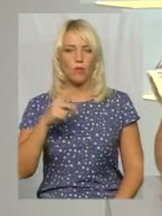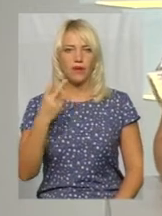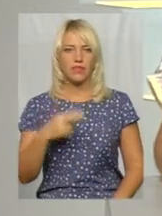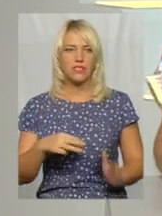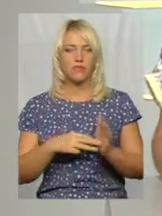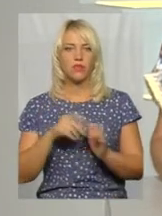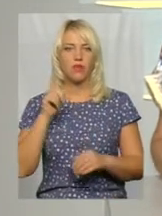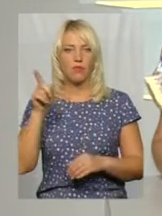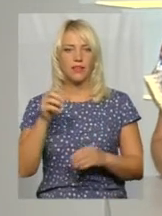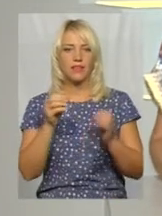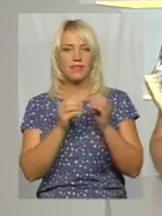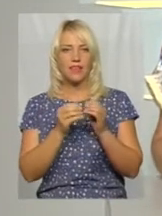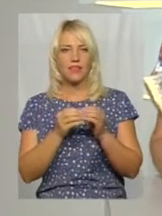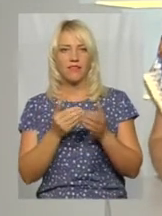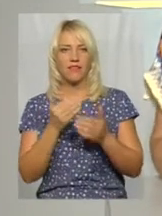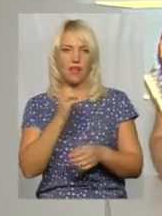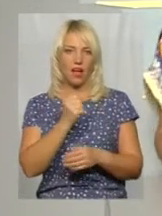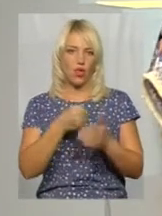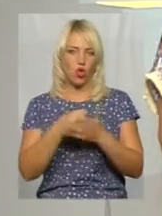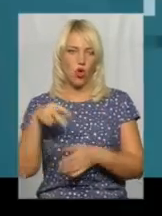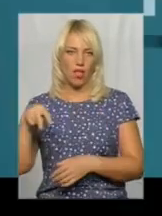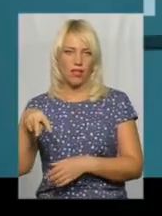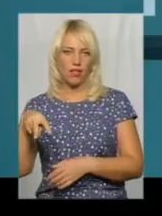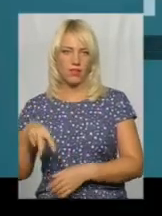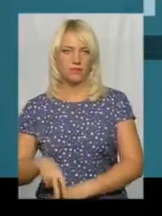їх 10 від А до Л. Прошу сюжет.